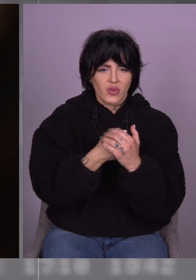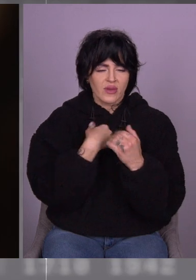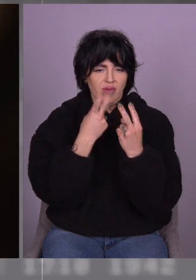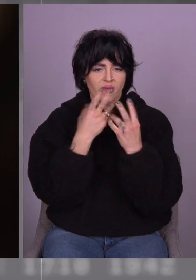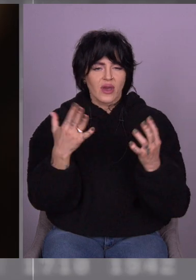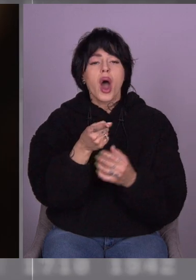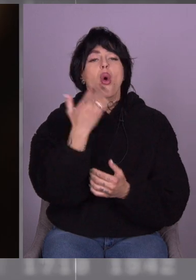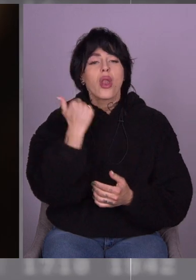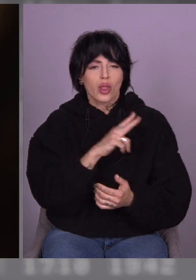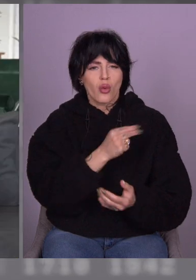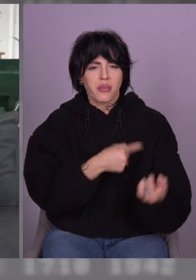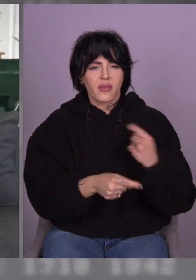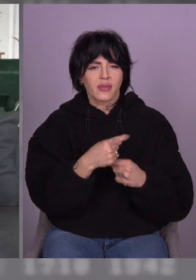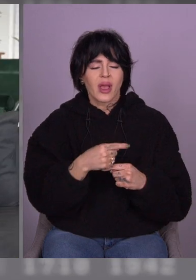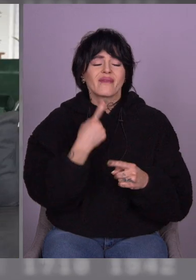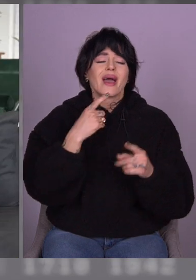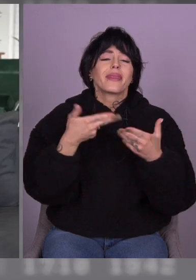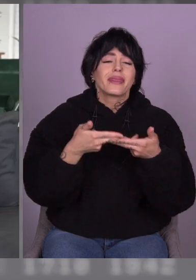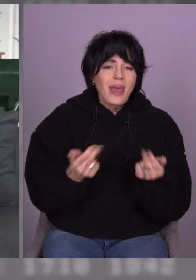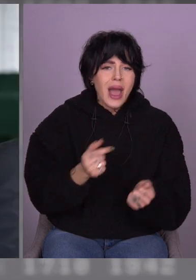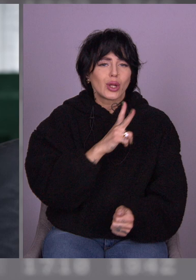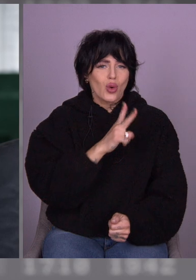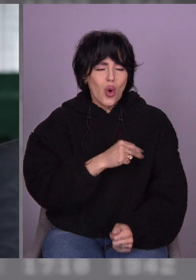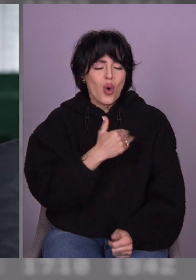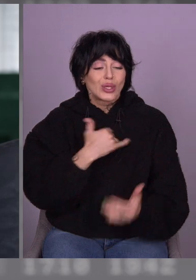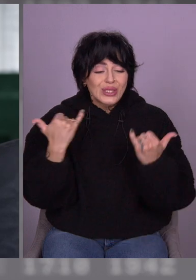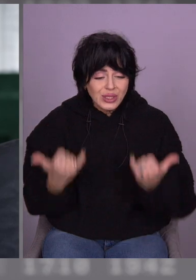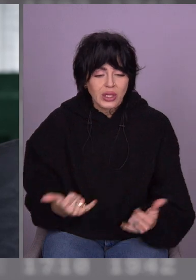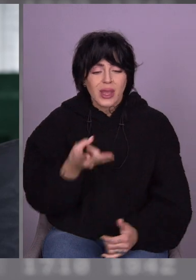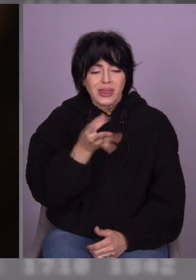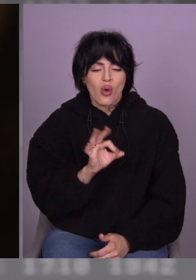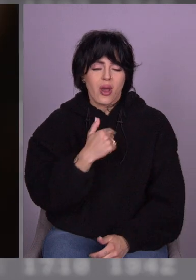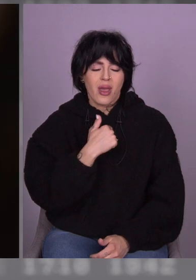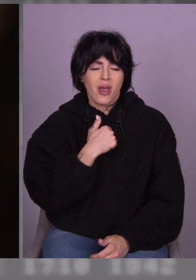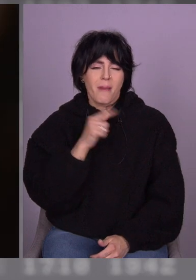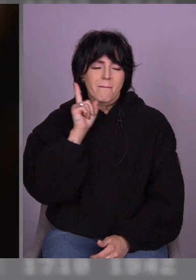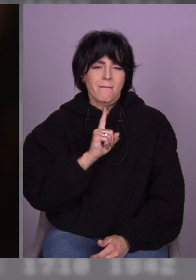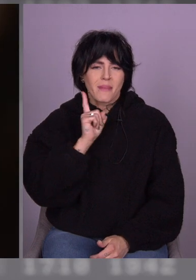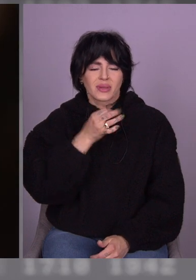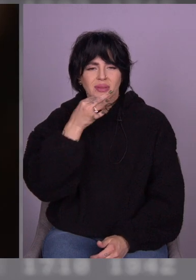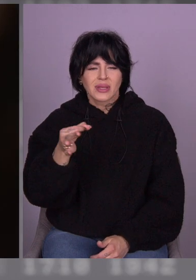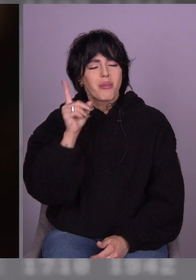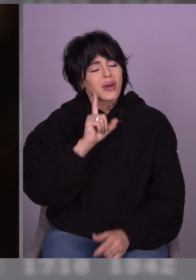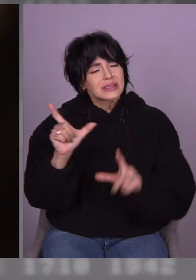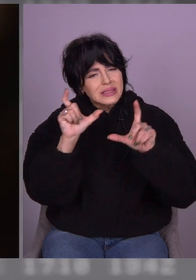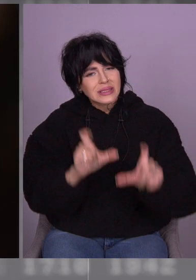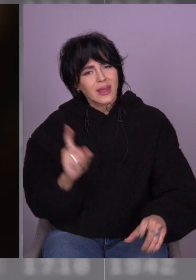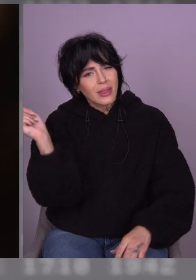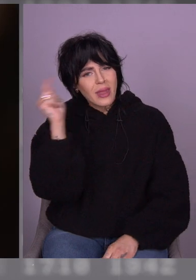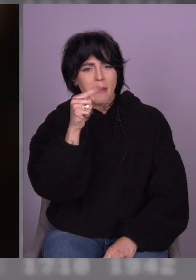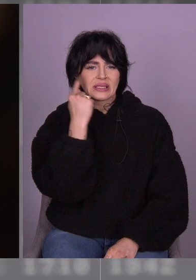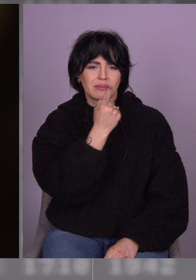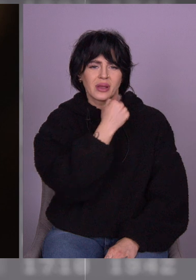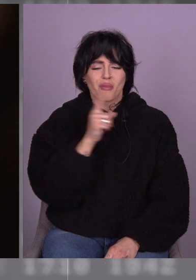каже? Каже, хочу і сьогодні. Так, сьогодні. Таточку, помачимось. Але, я кажу, сиди, поки місті ці гори